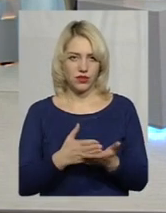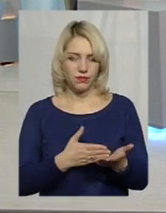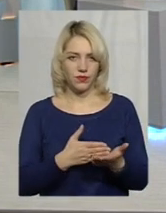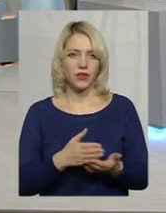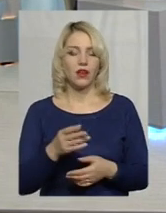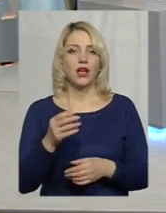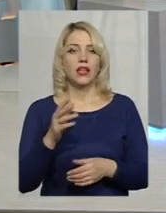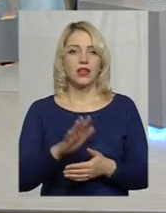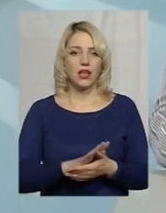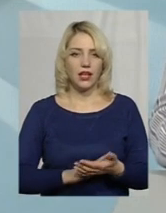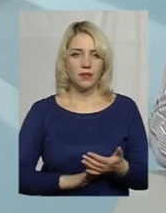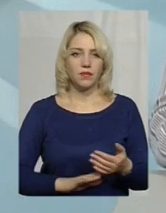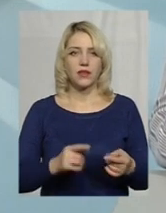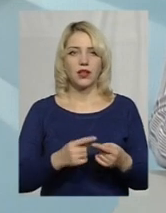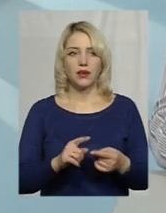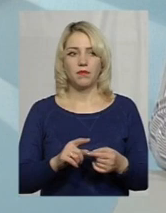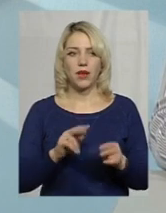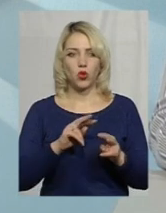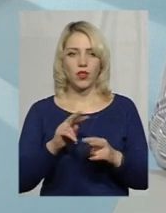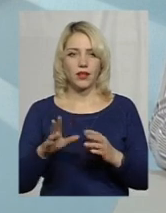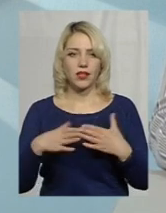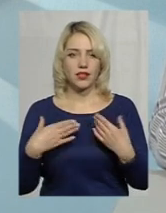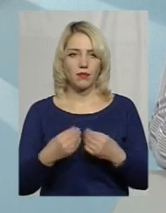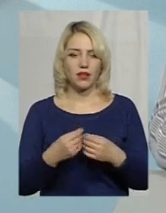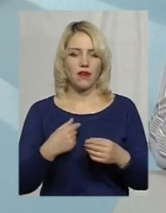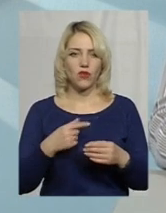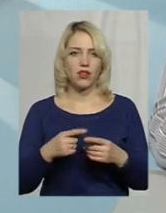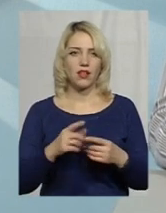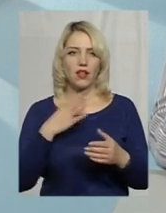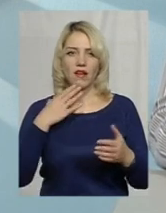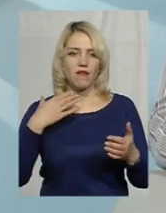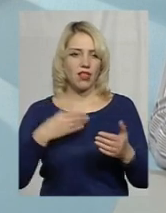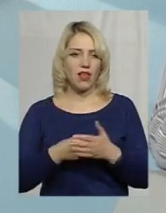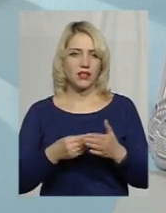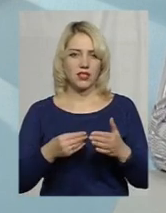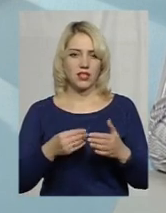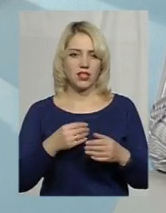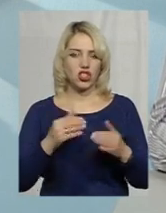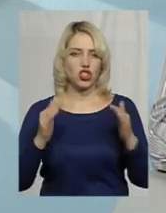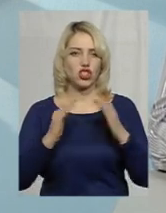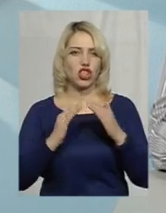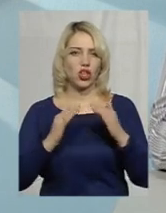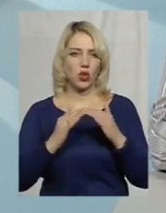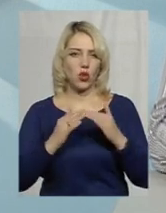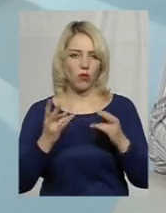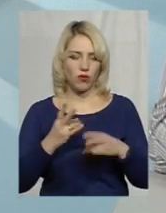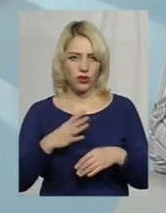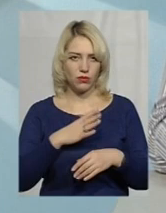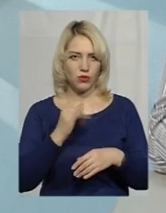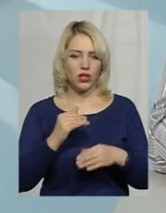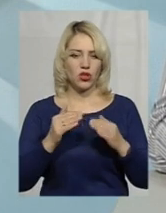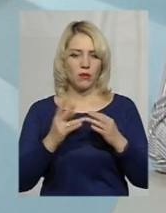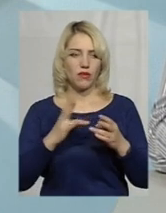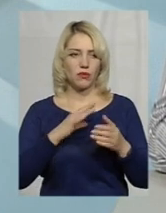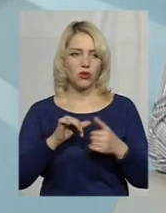Далі патронатна сім'я створюється на власному житлі патронатного вихователя. У житлі має бути окрема